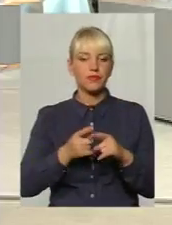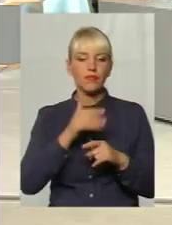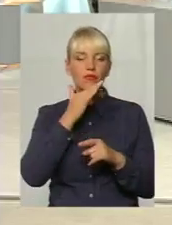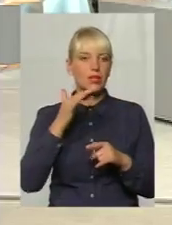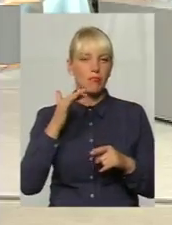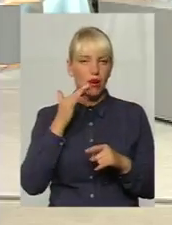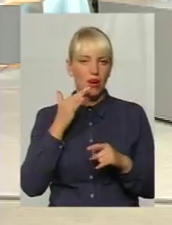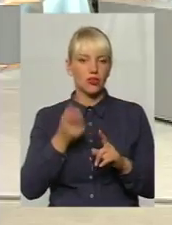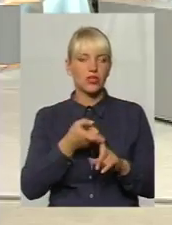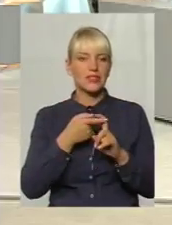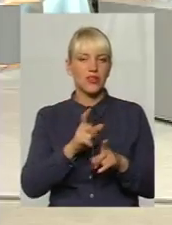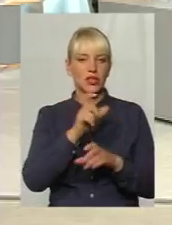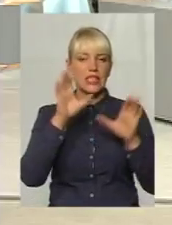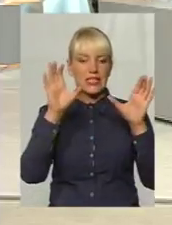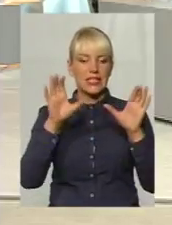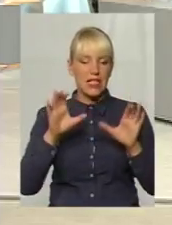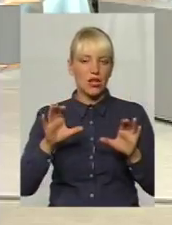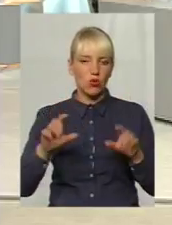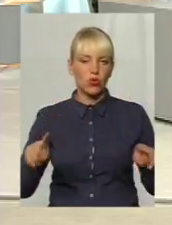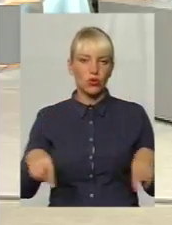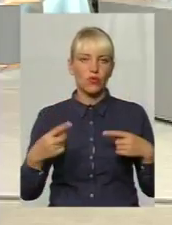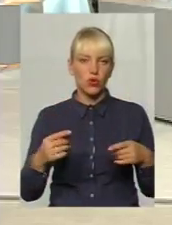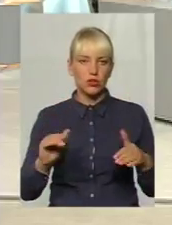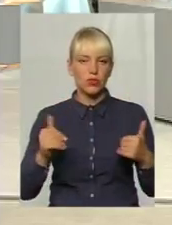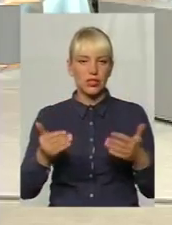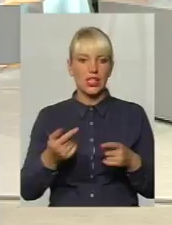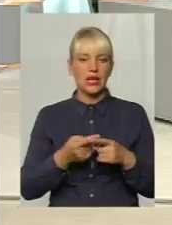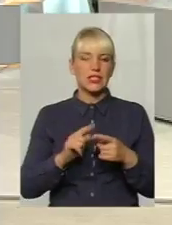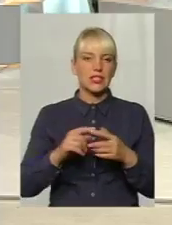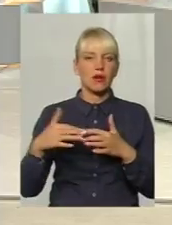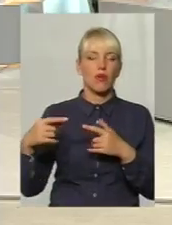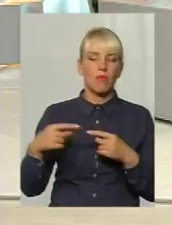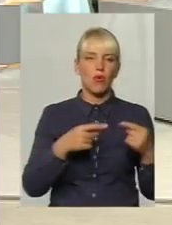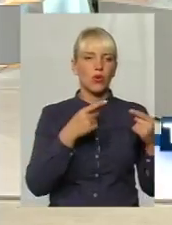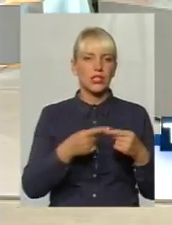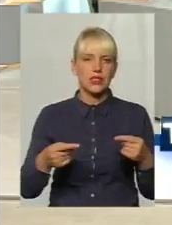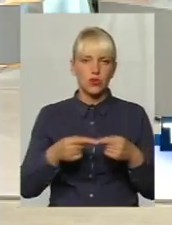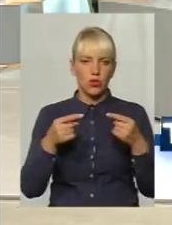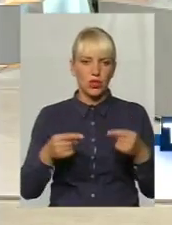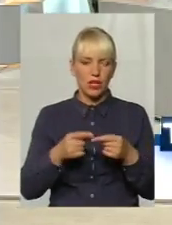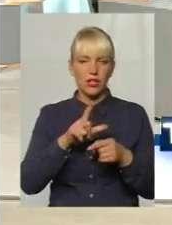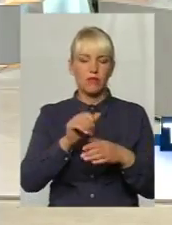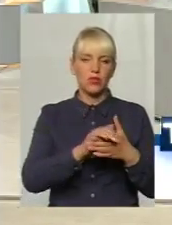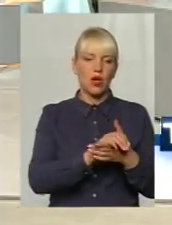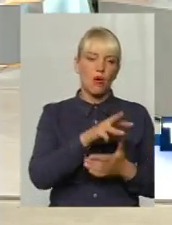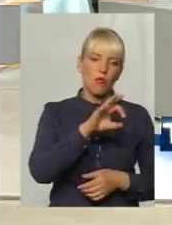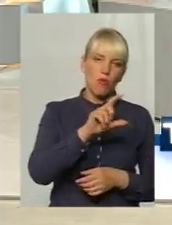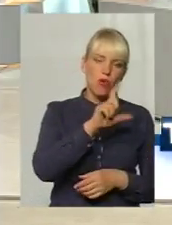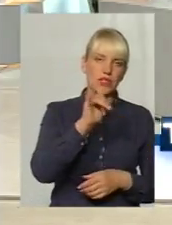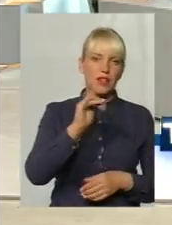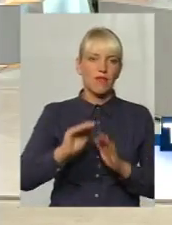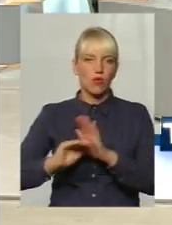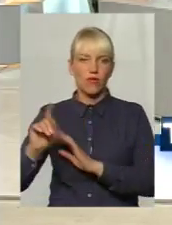цим протистоянням між МОЗом і Комітетом Верховної Ради з питань охорони здоров'я. І тут є об'єктивні